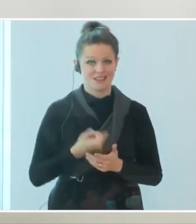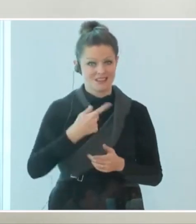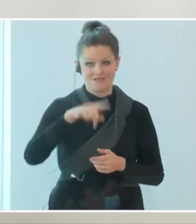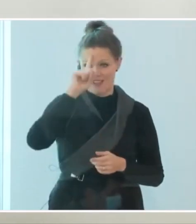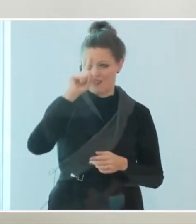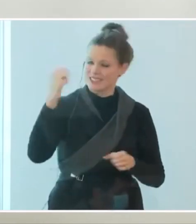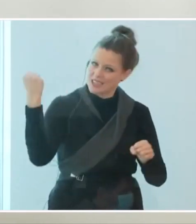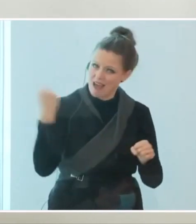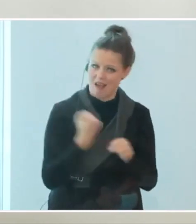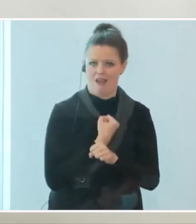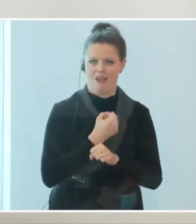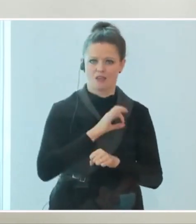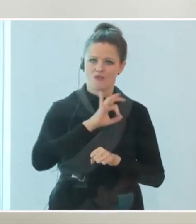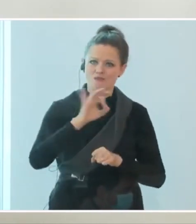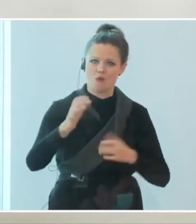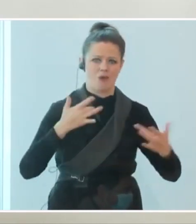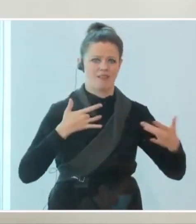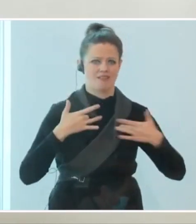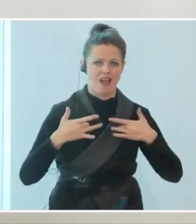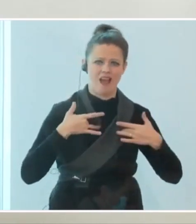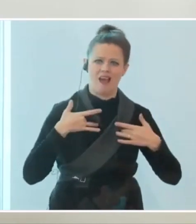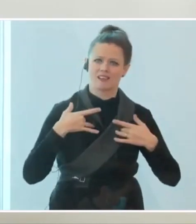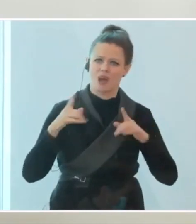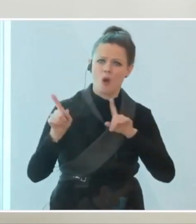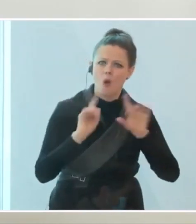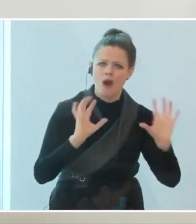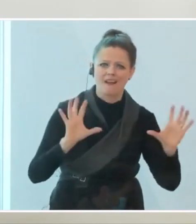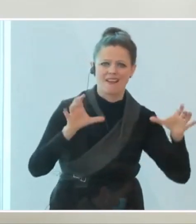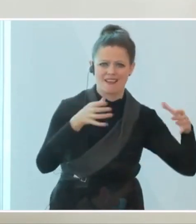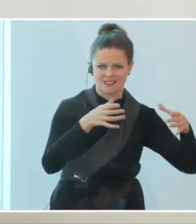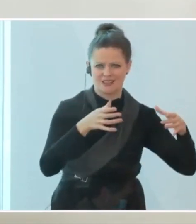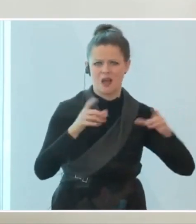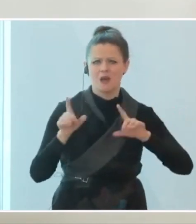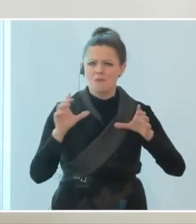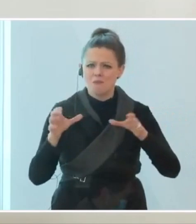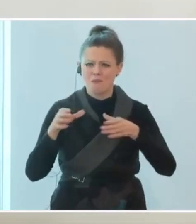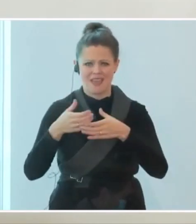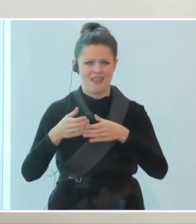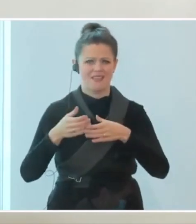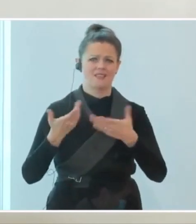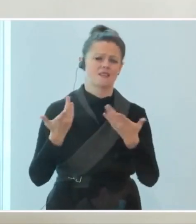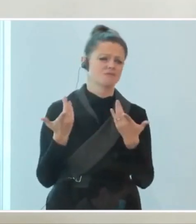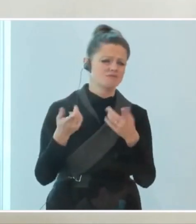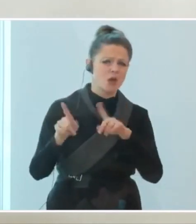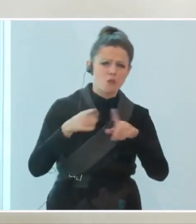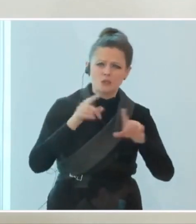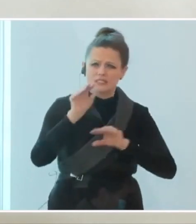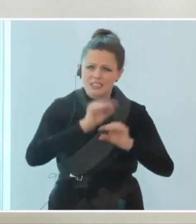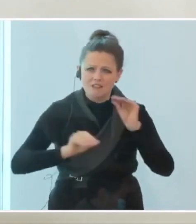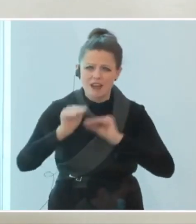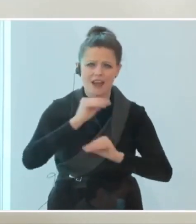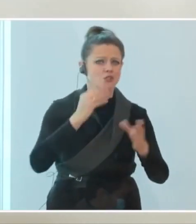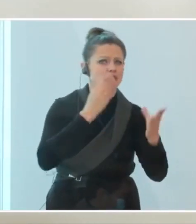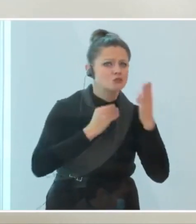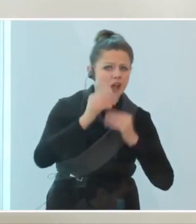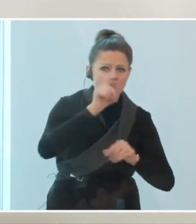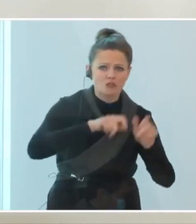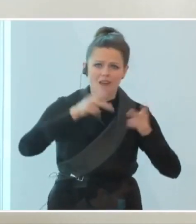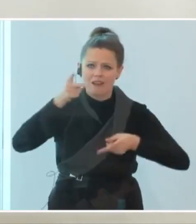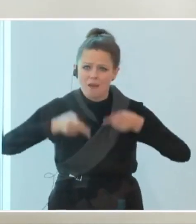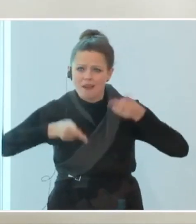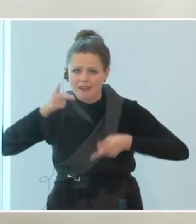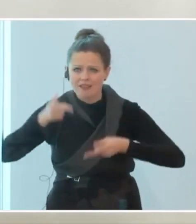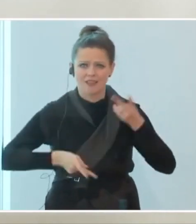hart ist für die Theater, für die Orchester, für die Bands, für die Musikvereine, Schauspielerinnen, Kabarettisten,